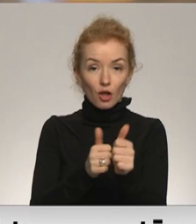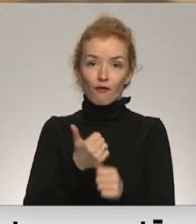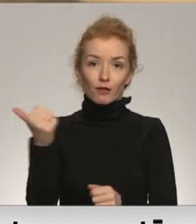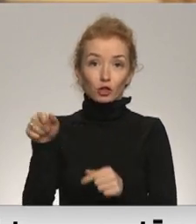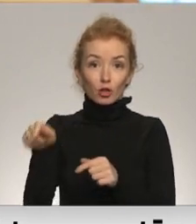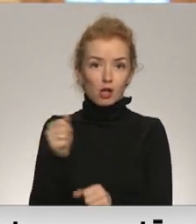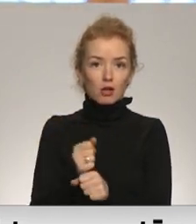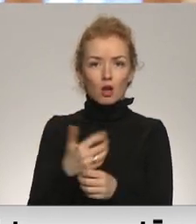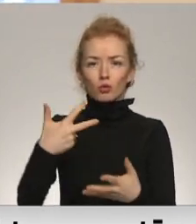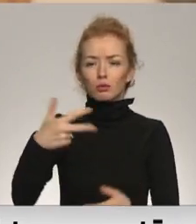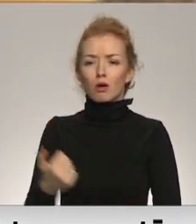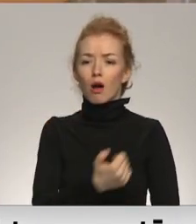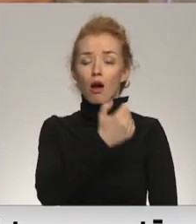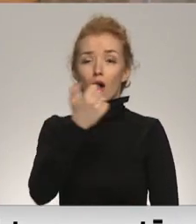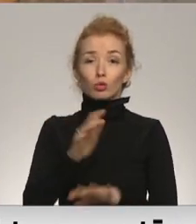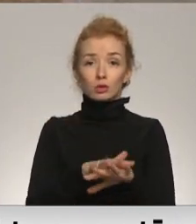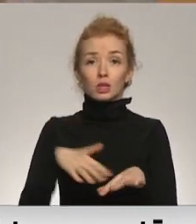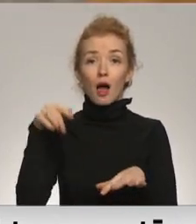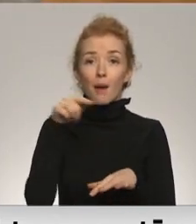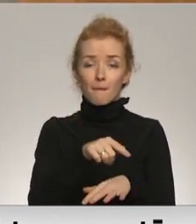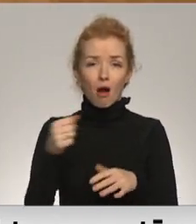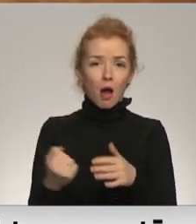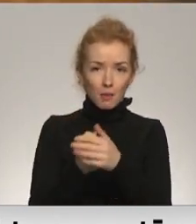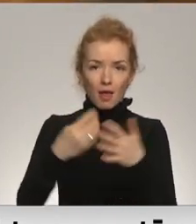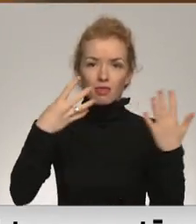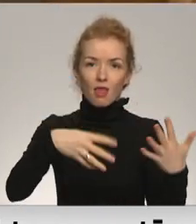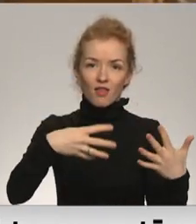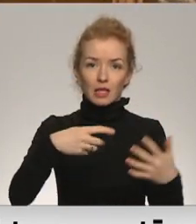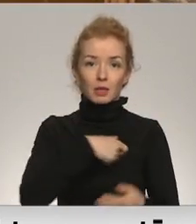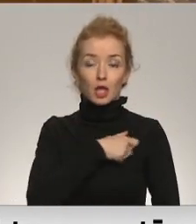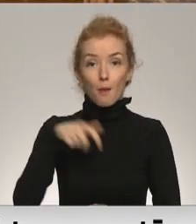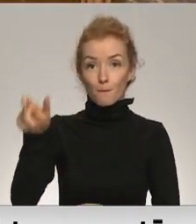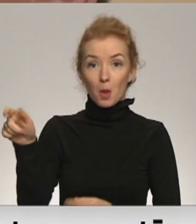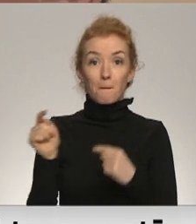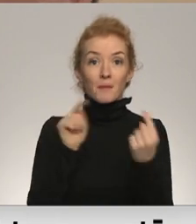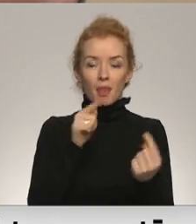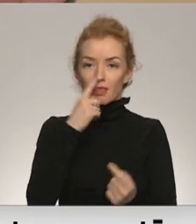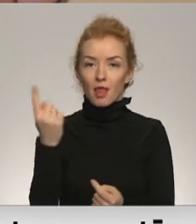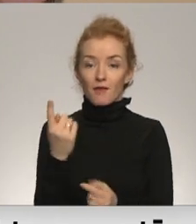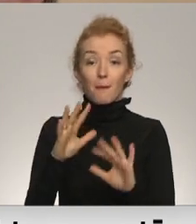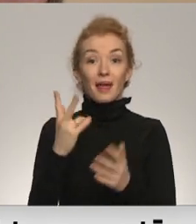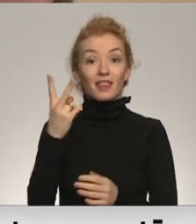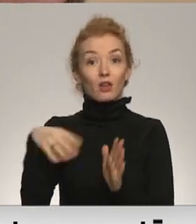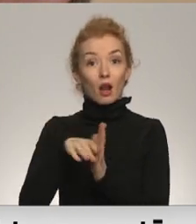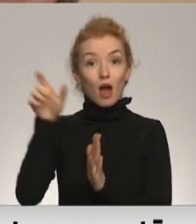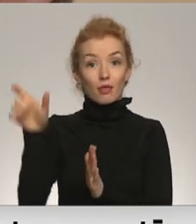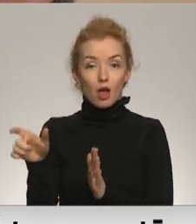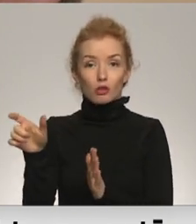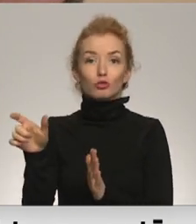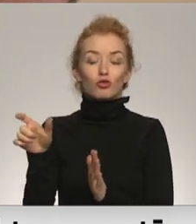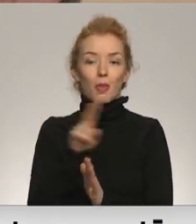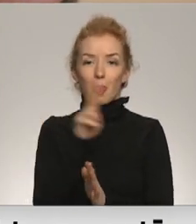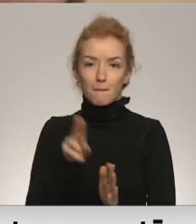strādā 30 gadus. Saimā Zviedri atbalstīja 90 deputāti. Pret nebija neviensokārt, divi klātesošie balsojumā